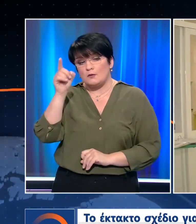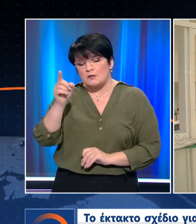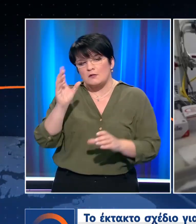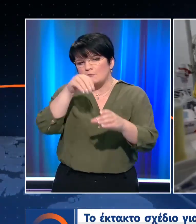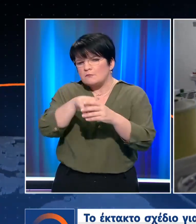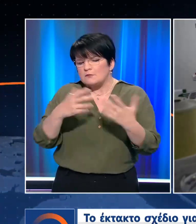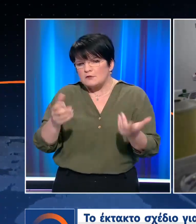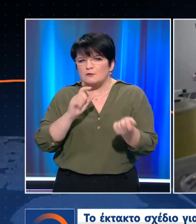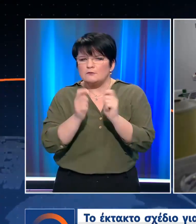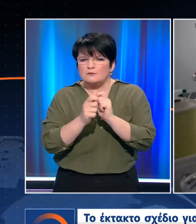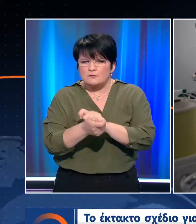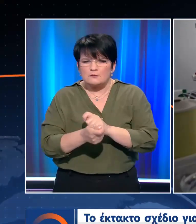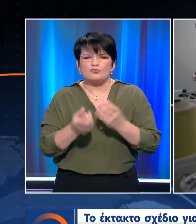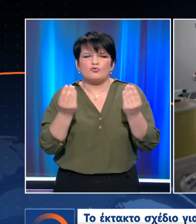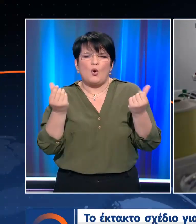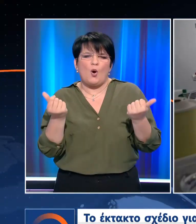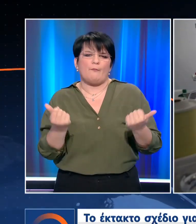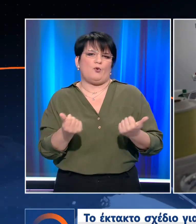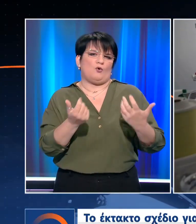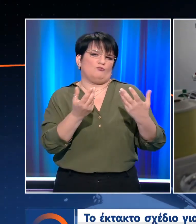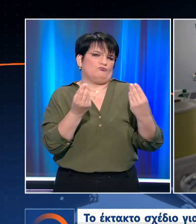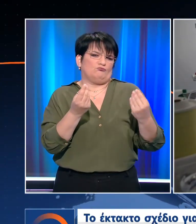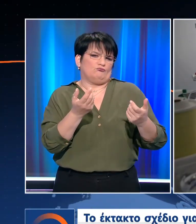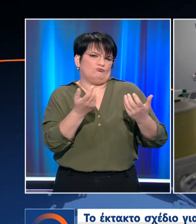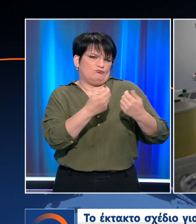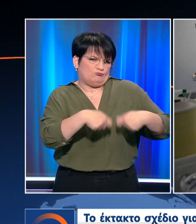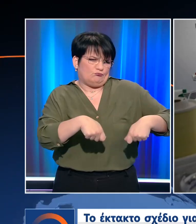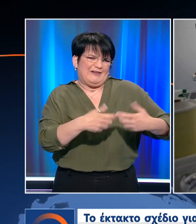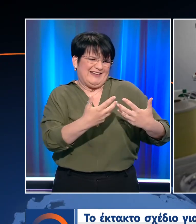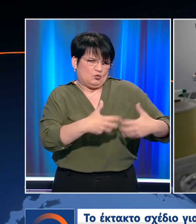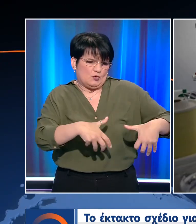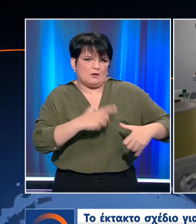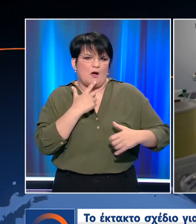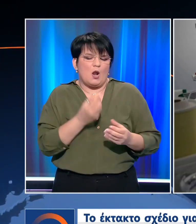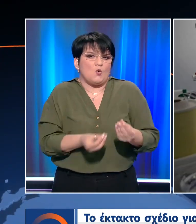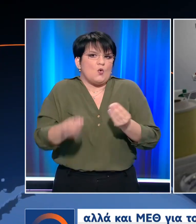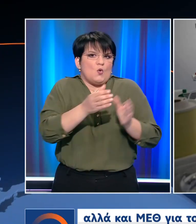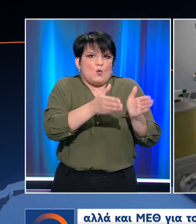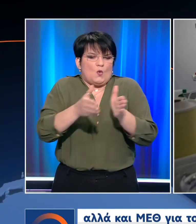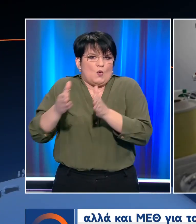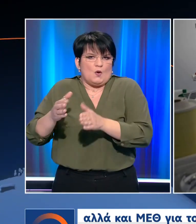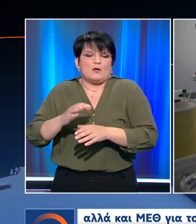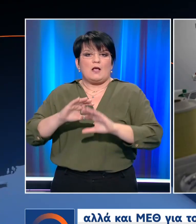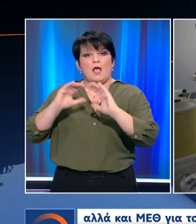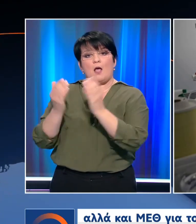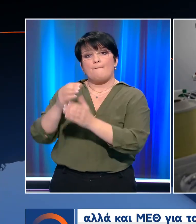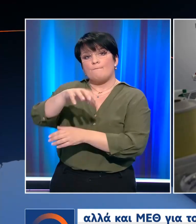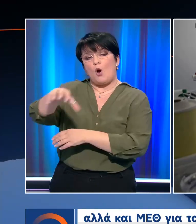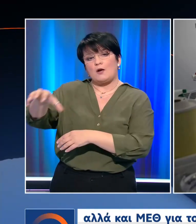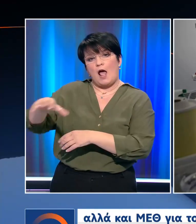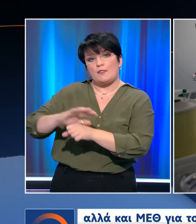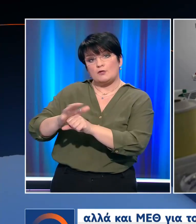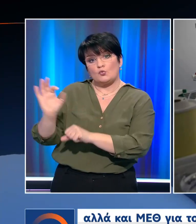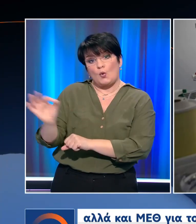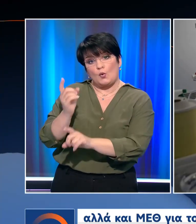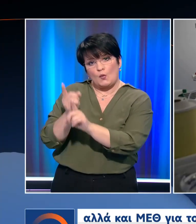περιλαμβάνει τροποποίηση της λειτουργίας των νοσοκομείων και δημιουργία παραπάνω απλών κλινών αλλά και μέθεια των κορονοϊών, περαιτέρω αναστολή